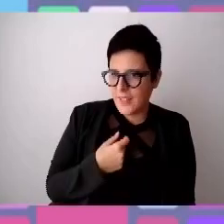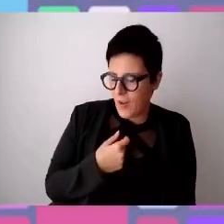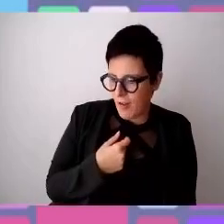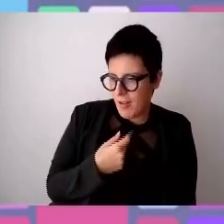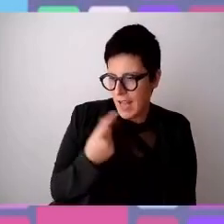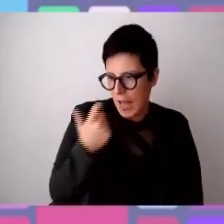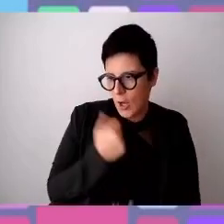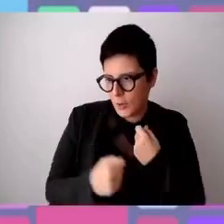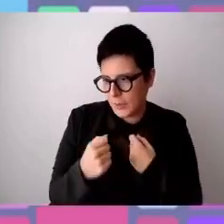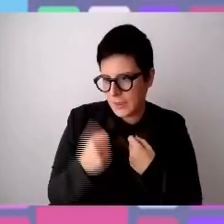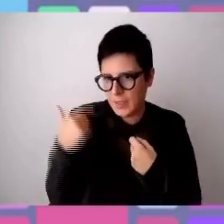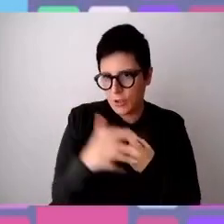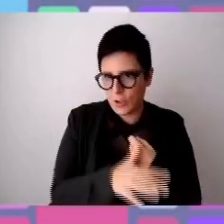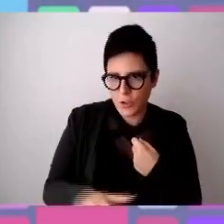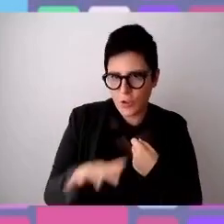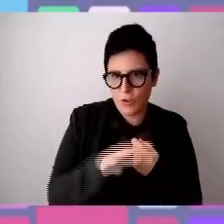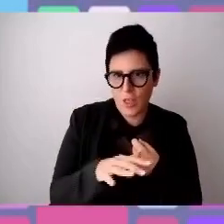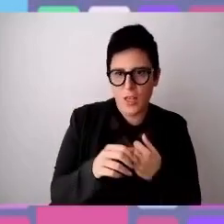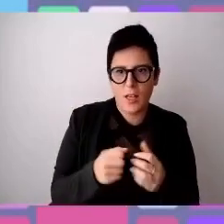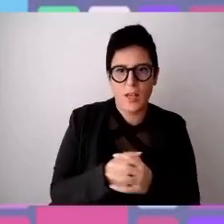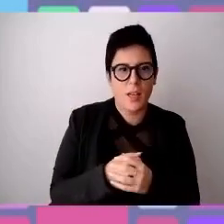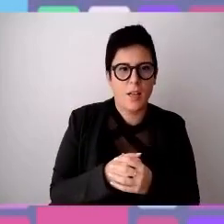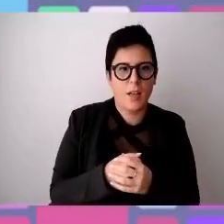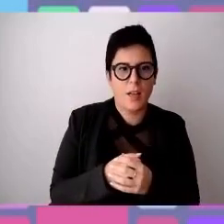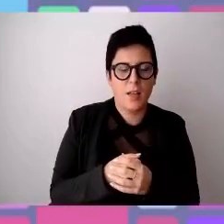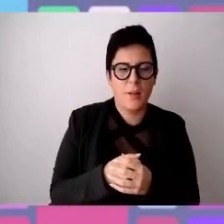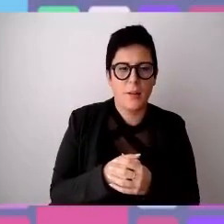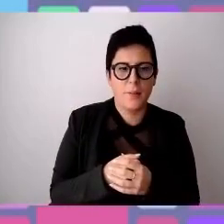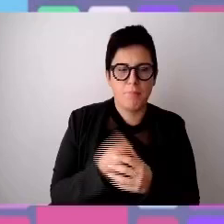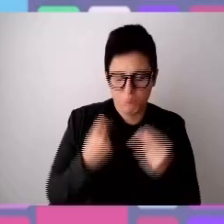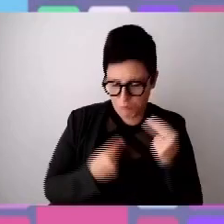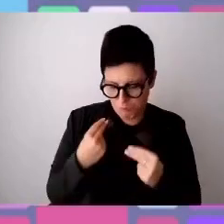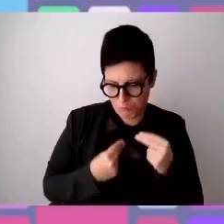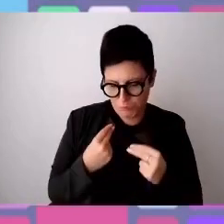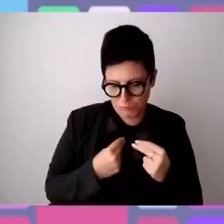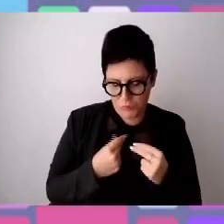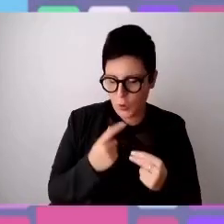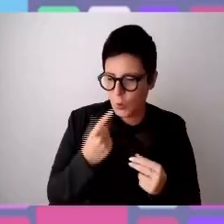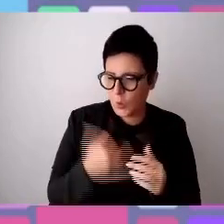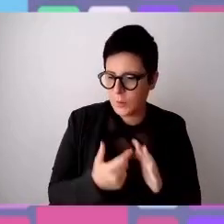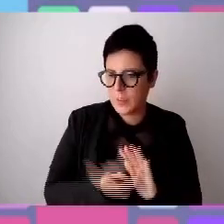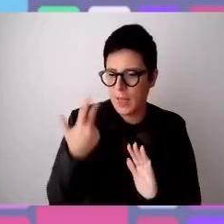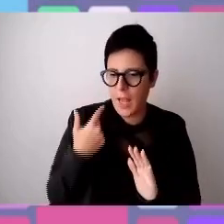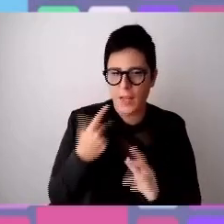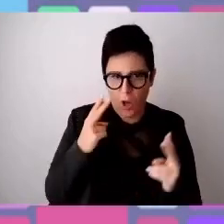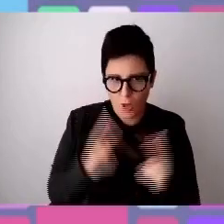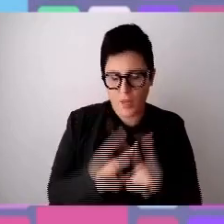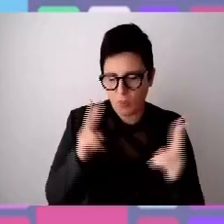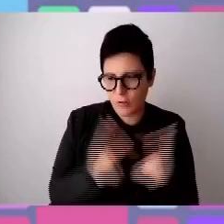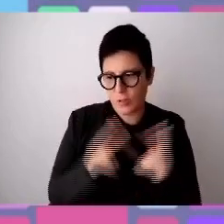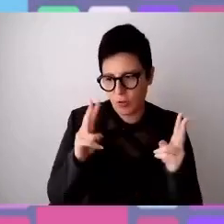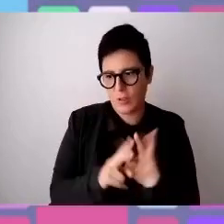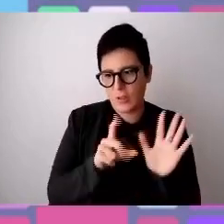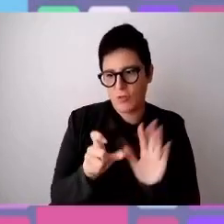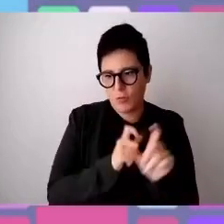tanti anni, ho intervistato 700 persone, ho fatto incontri di recente, negli ultimi tre anni. Devo dirti che questa